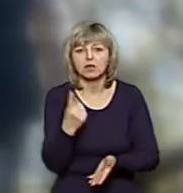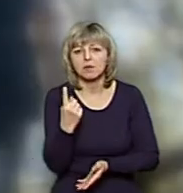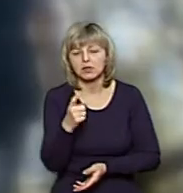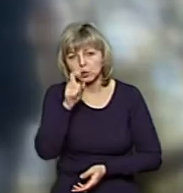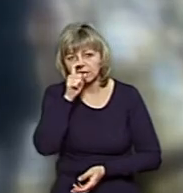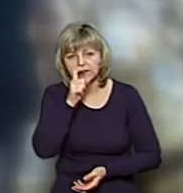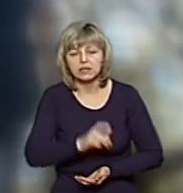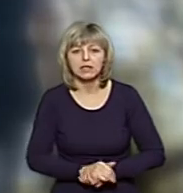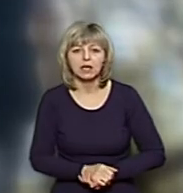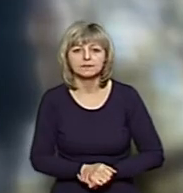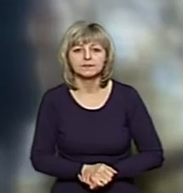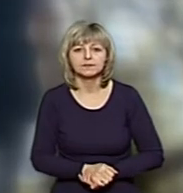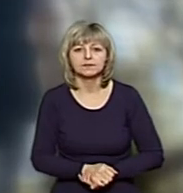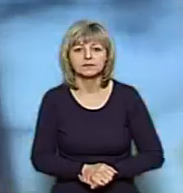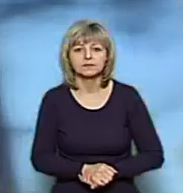квітня.